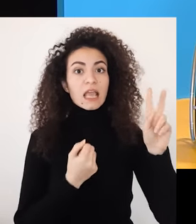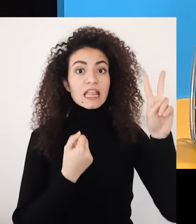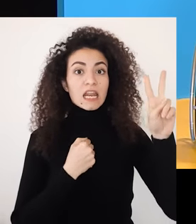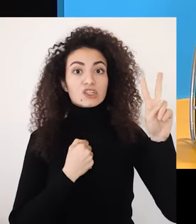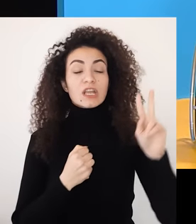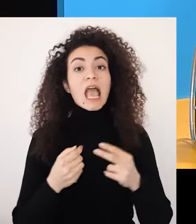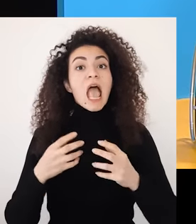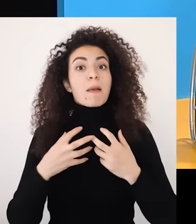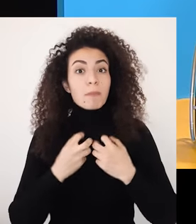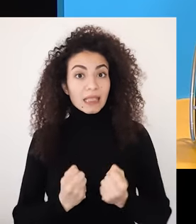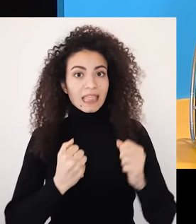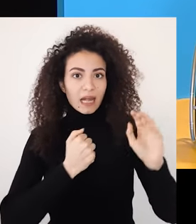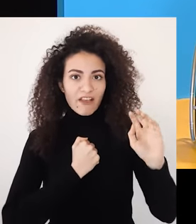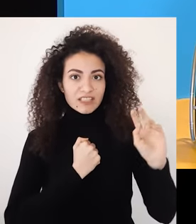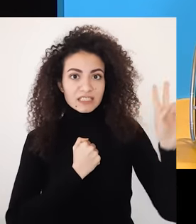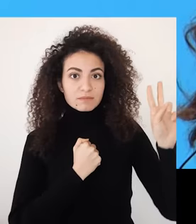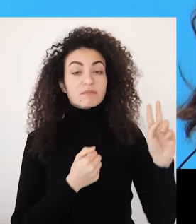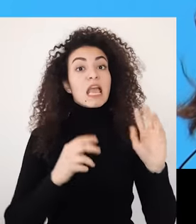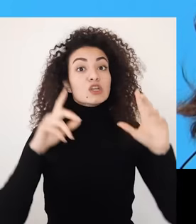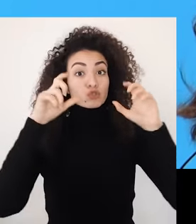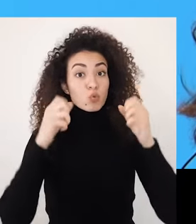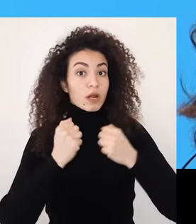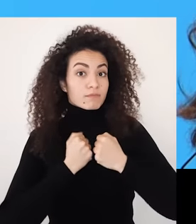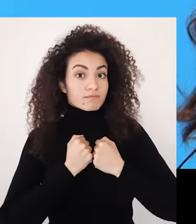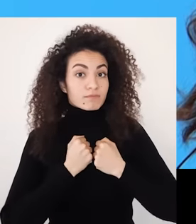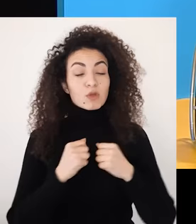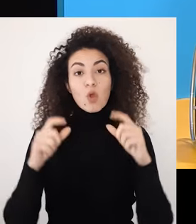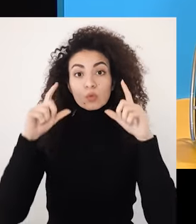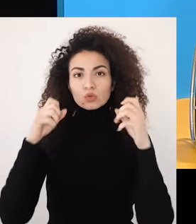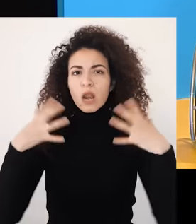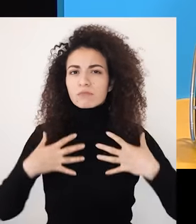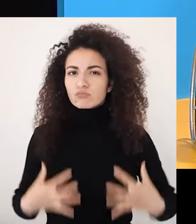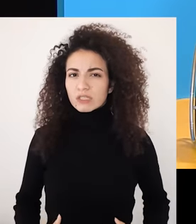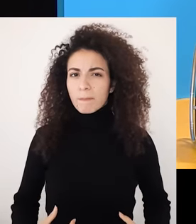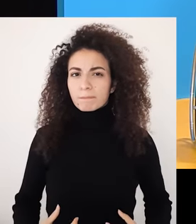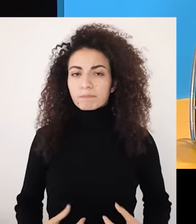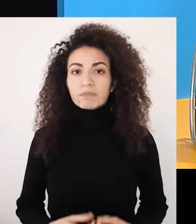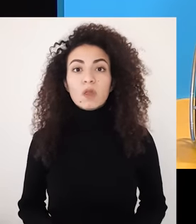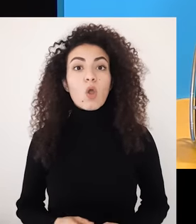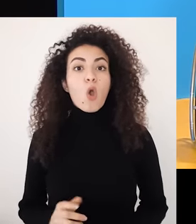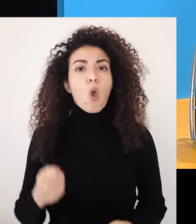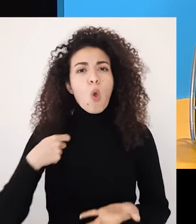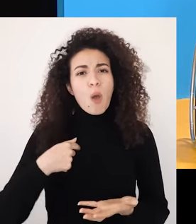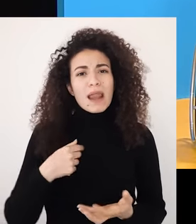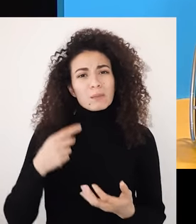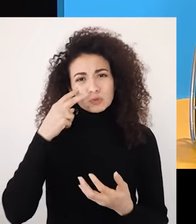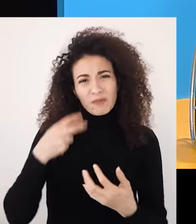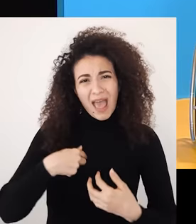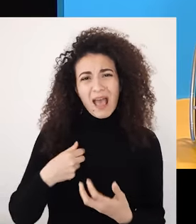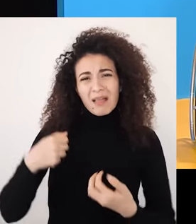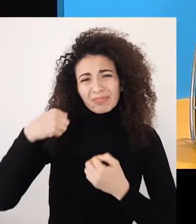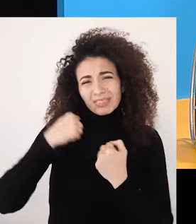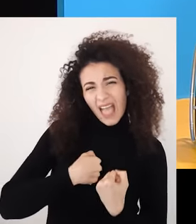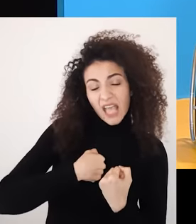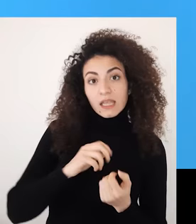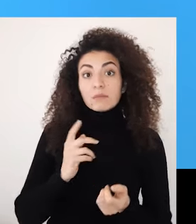الزيت العلاقة الصحية بالزيت الصورة الذاتية والعلاقة مع الجسد والانتقال من دور الضحية إلى